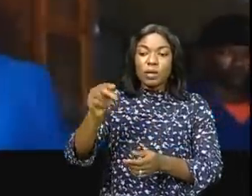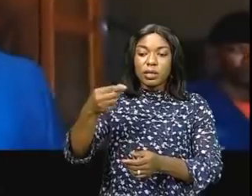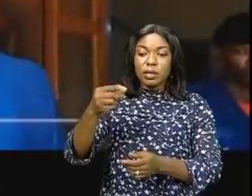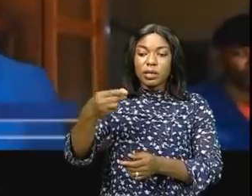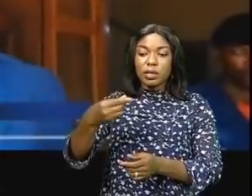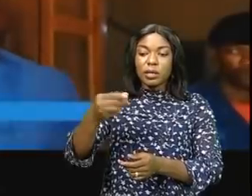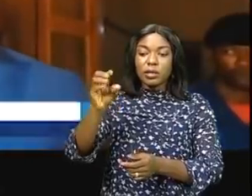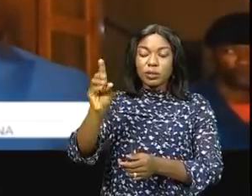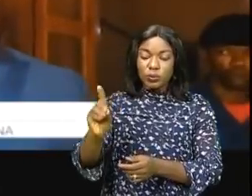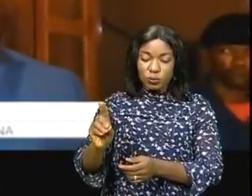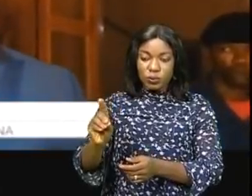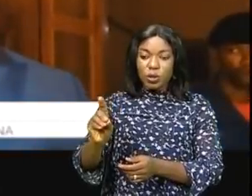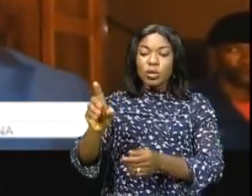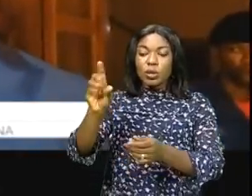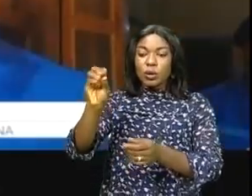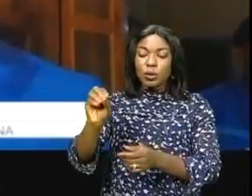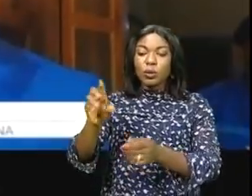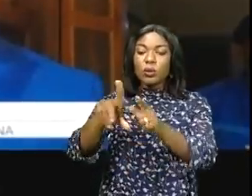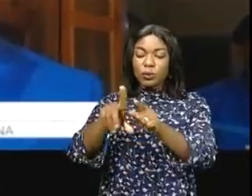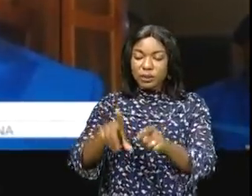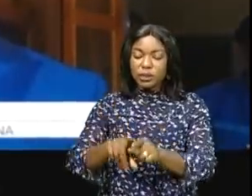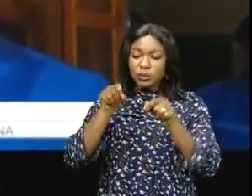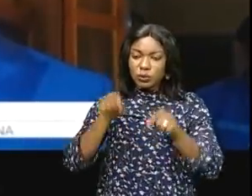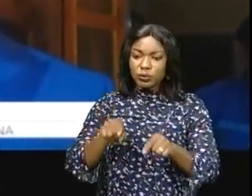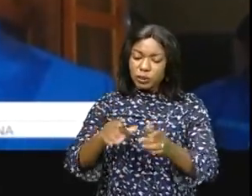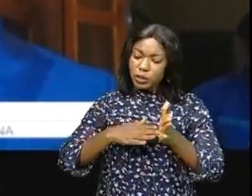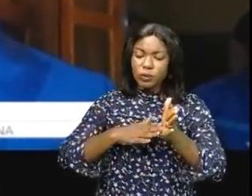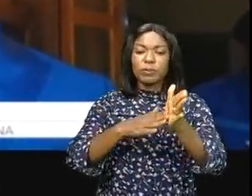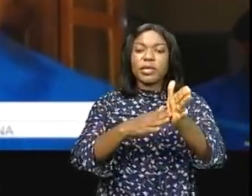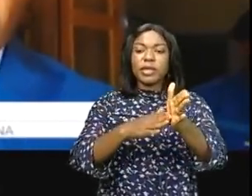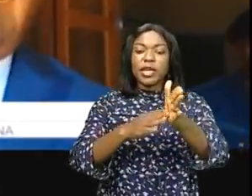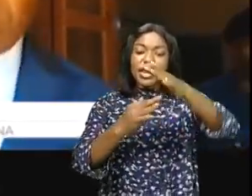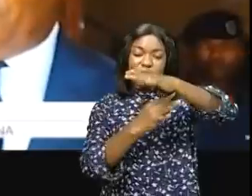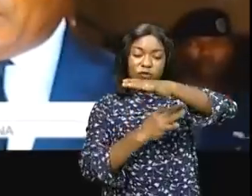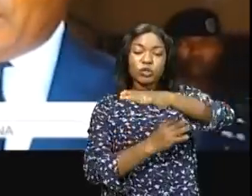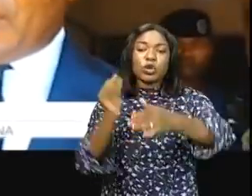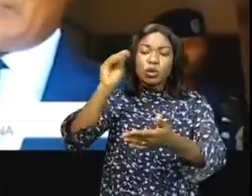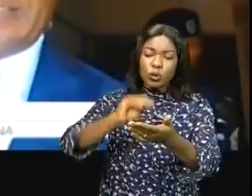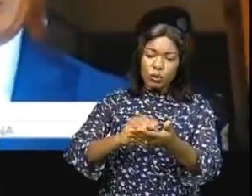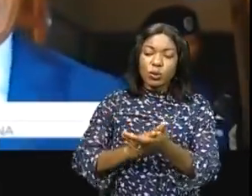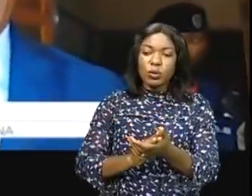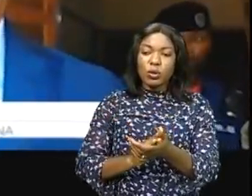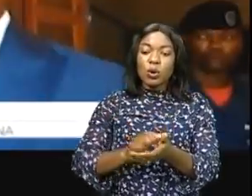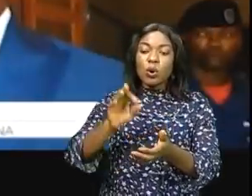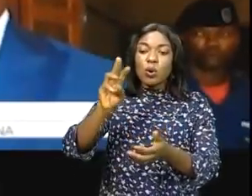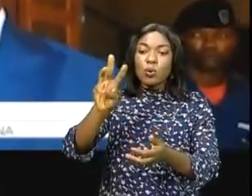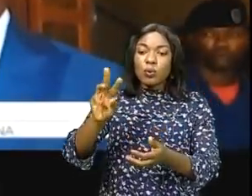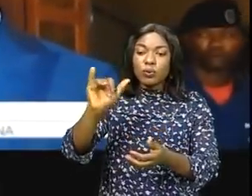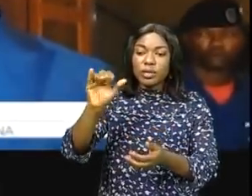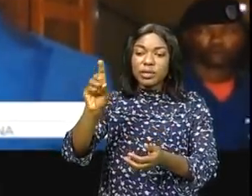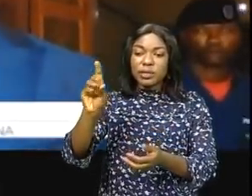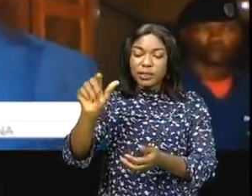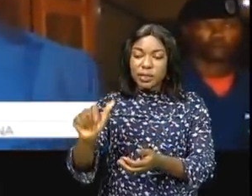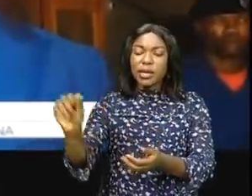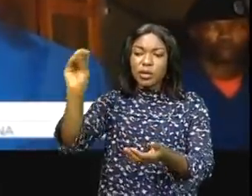fondation a toujours accompagné la province de la Chuape aujourd'hui la fondation Widal encore vient assister les PIA